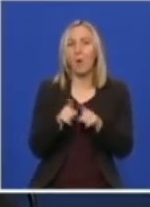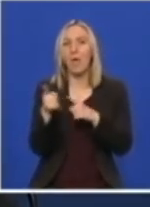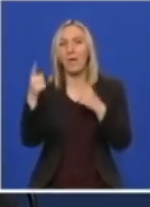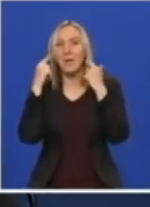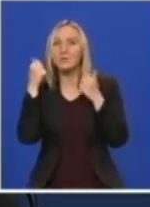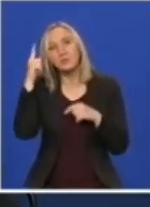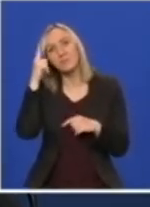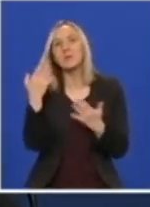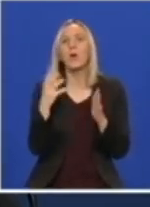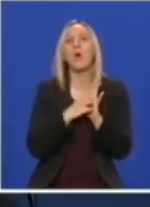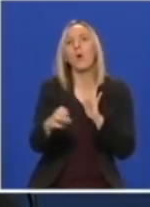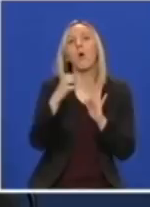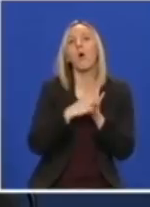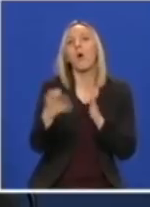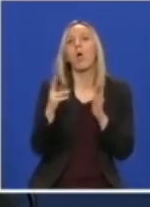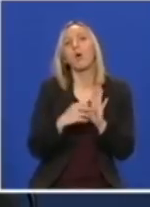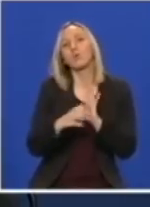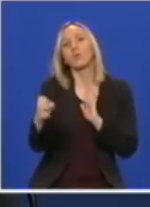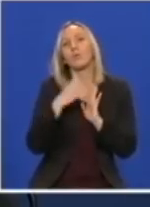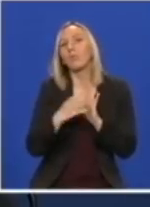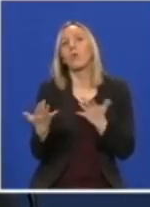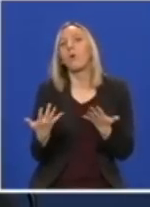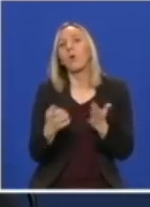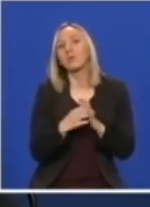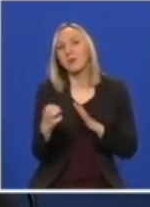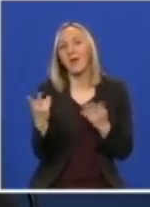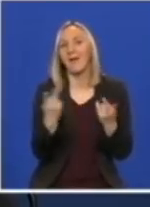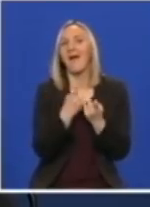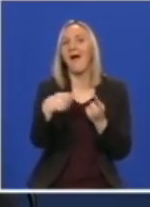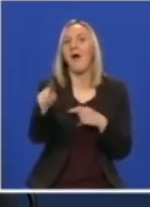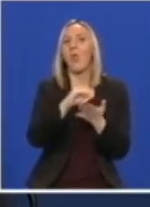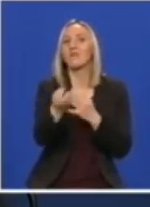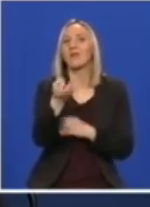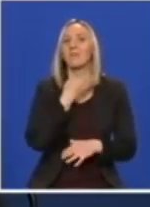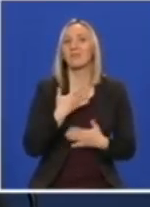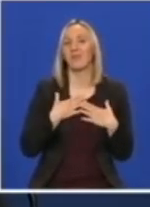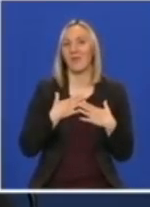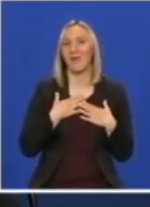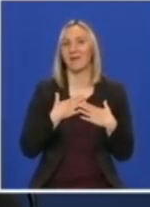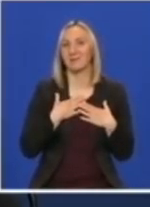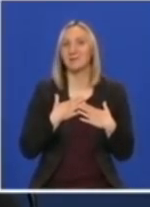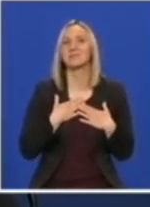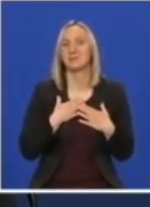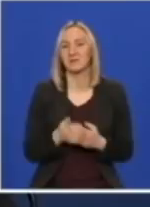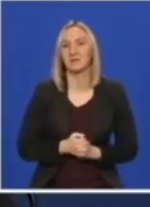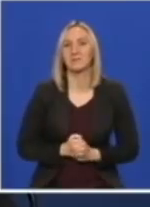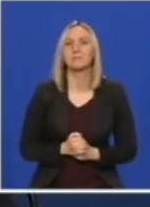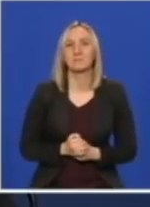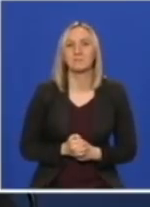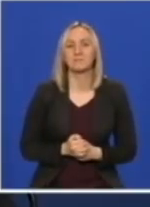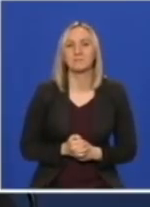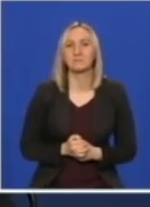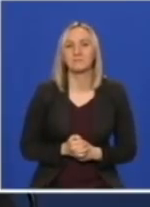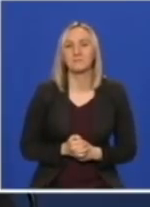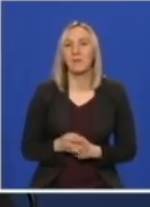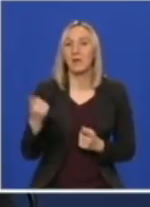misle i koliko to može duže da traje. Dugo da traje, znači kao što i vi pitate nas, zato što pokušamo oni trenutno, u stvari